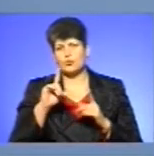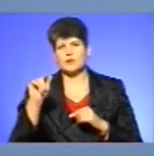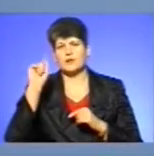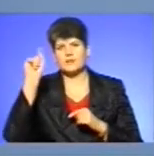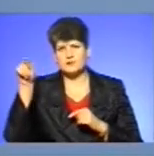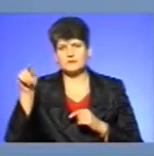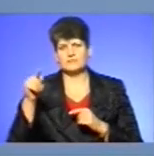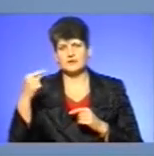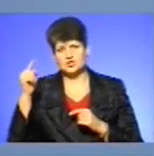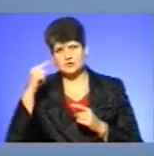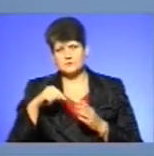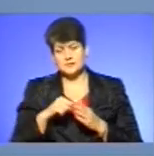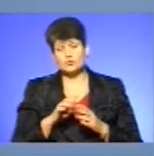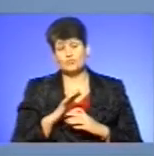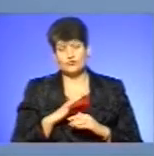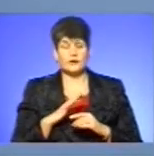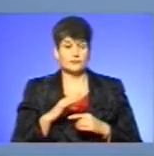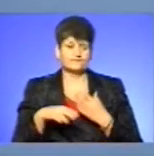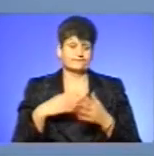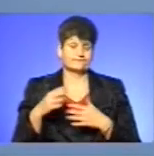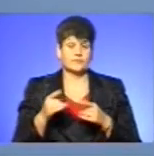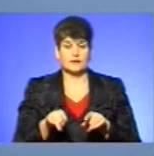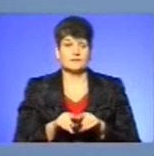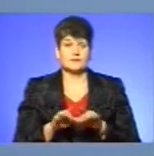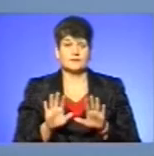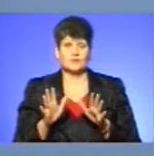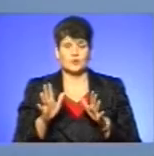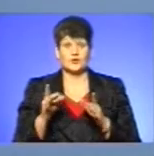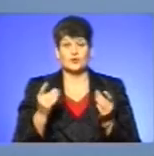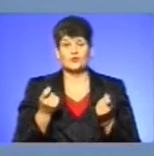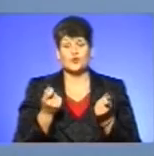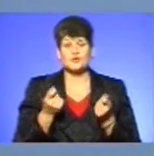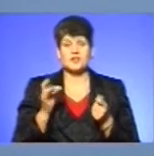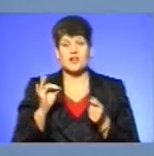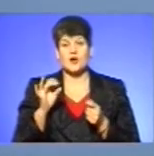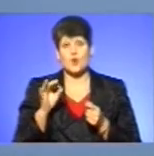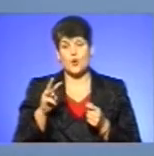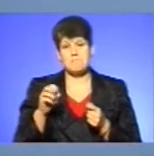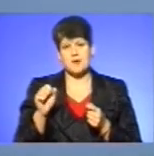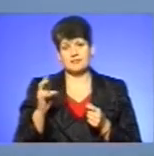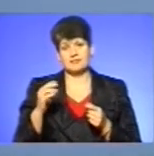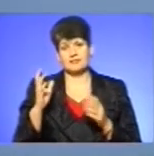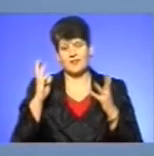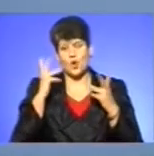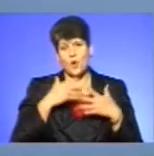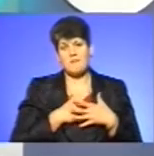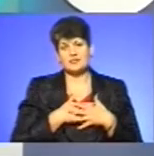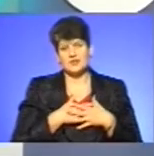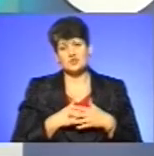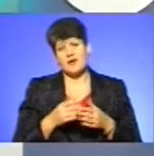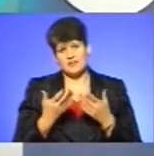нього. Такі відбуваються перипадки. Трохи романтичні, як би мовити. Добре, що вони, добре, закінчуються.